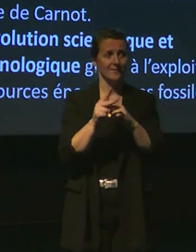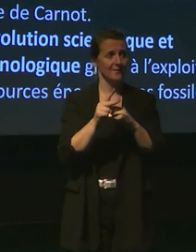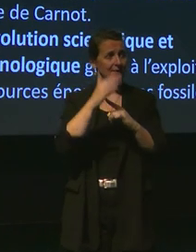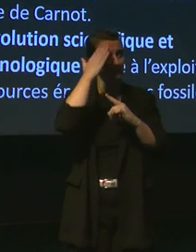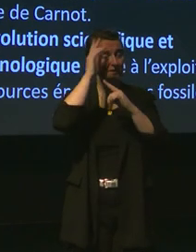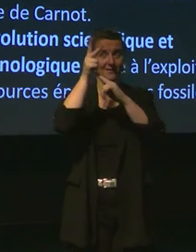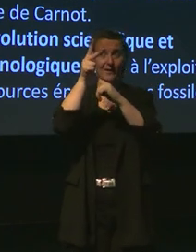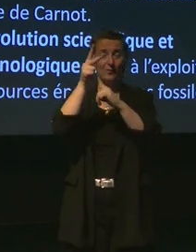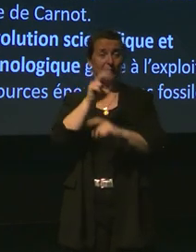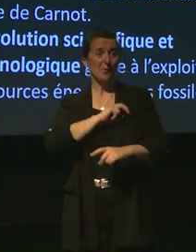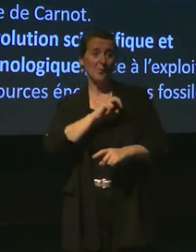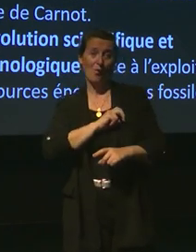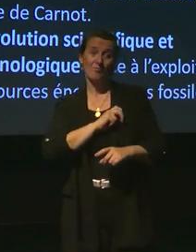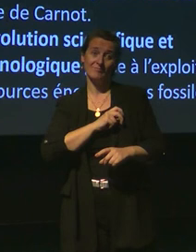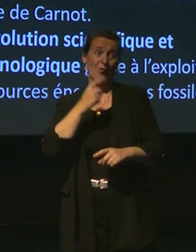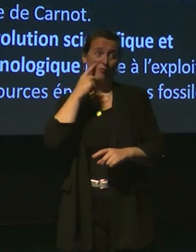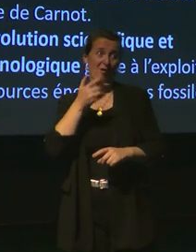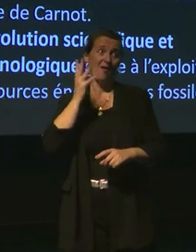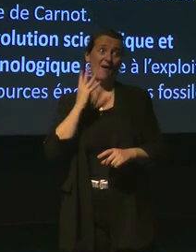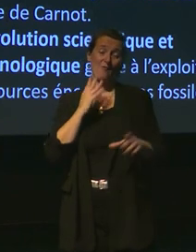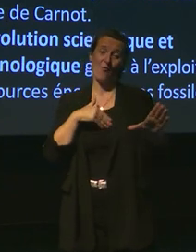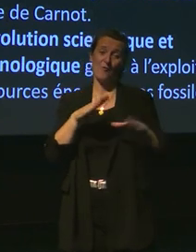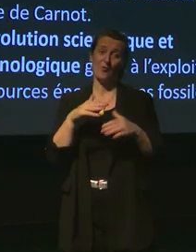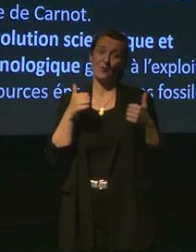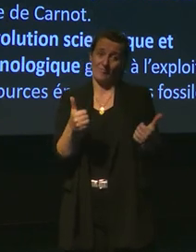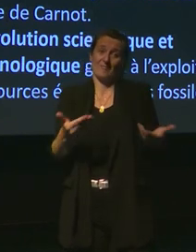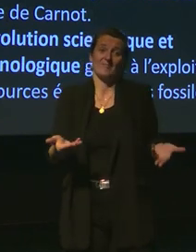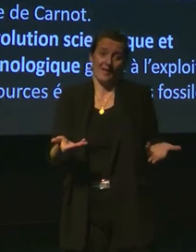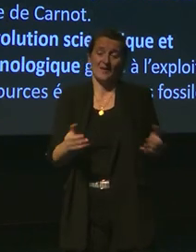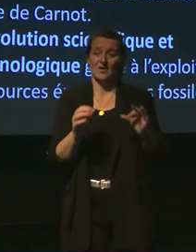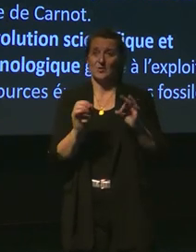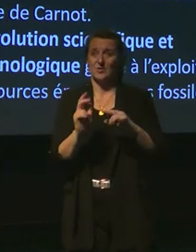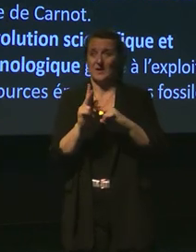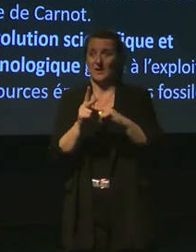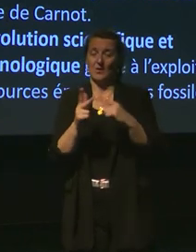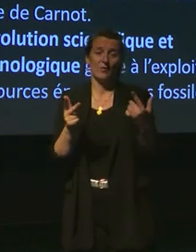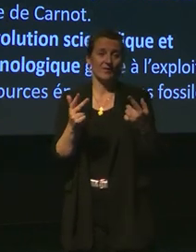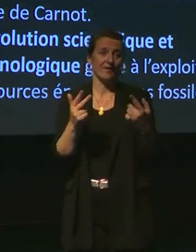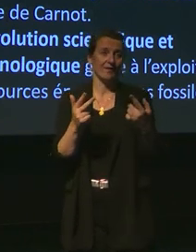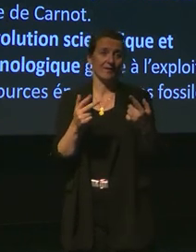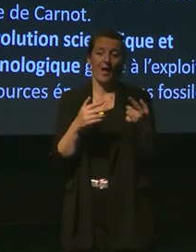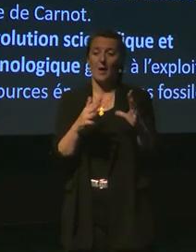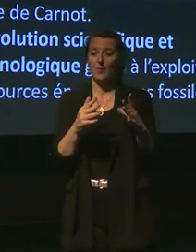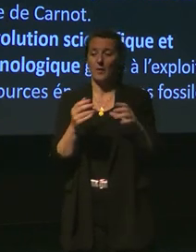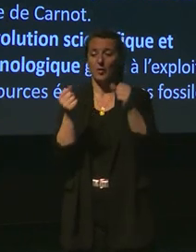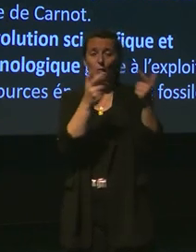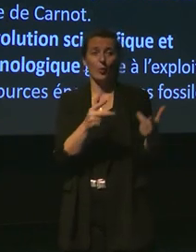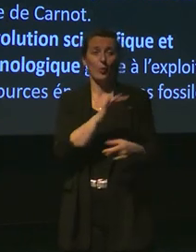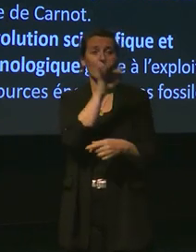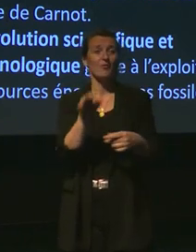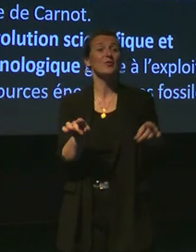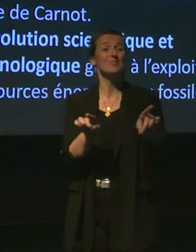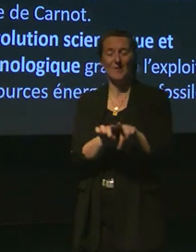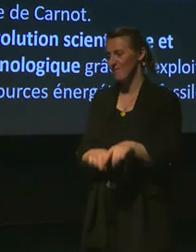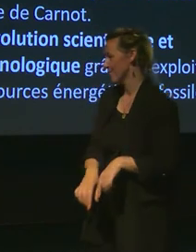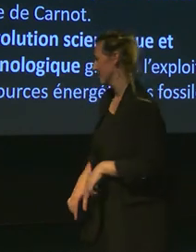éoliennes ? À l'époque, ça fonctionnait parfaitement en Bretagne puisque j'ai vu l'éolienne sur de près le nombre d'éoliennes qui rentrent en cette chaîne. Et